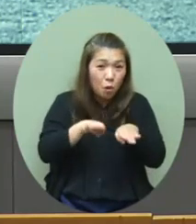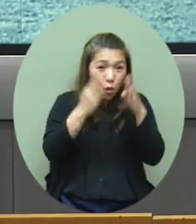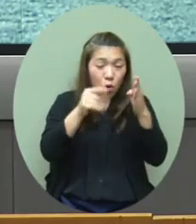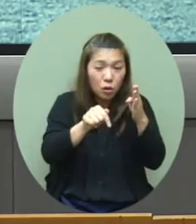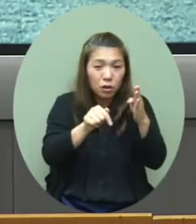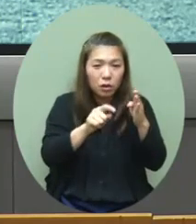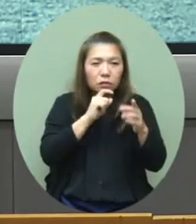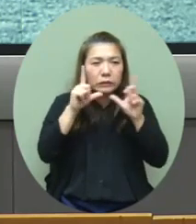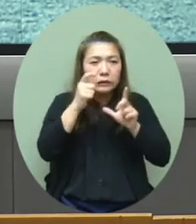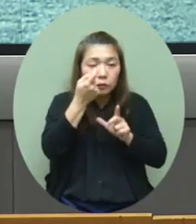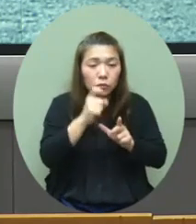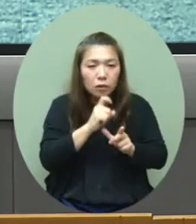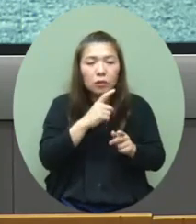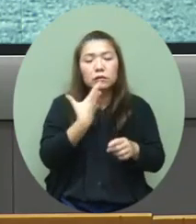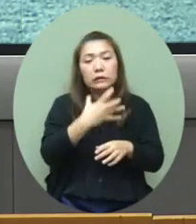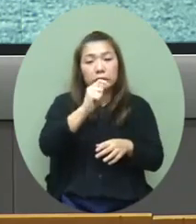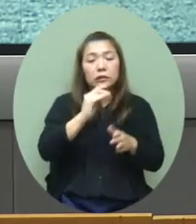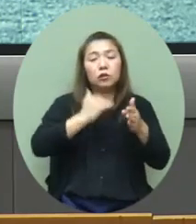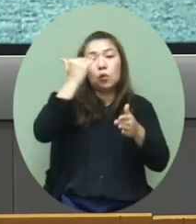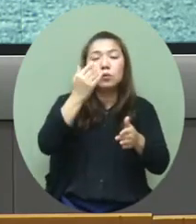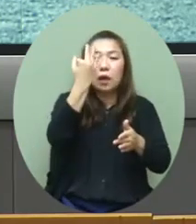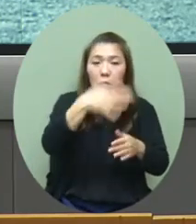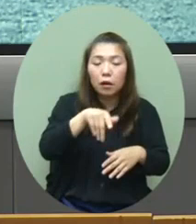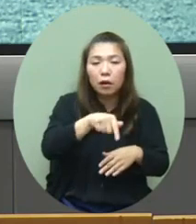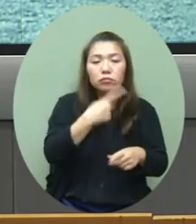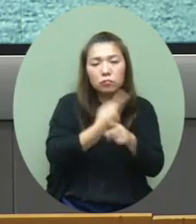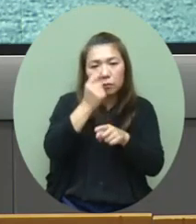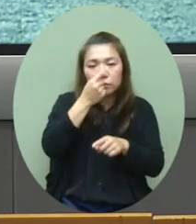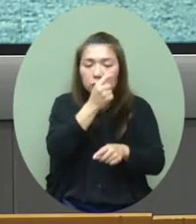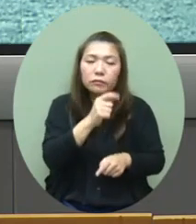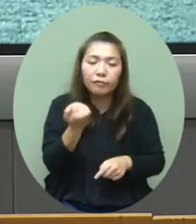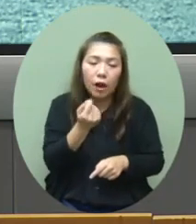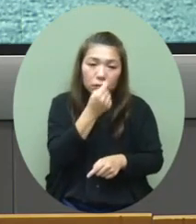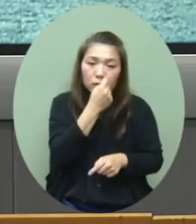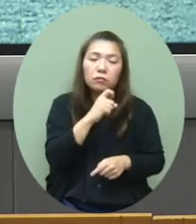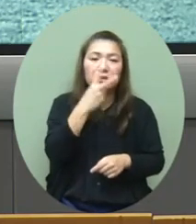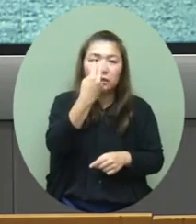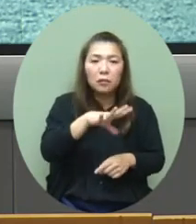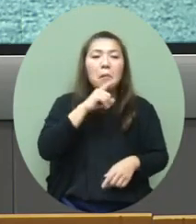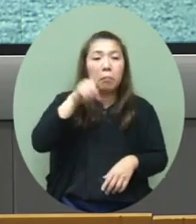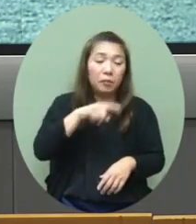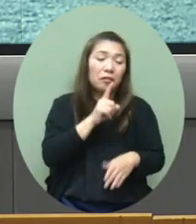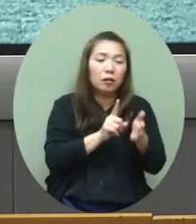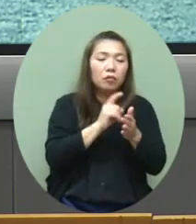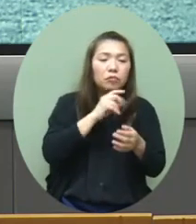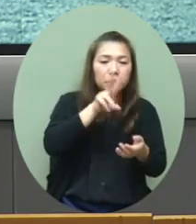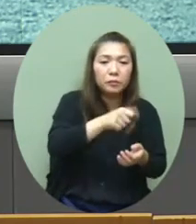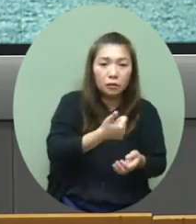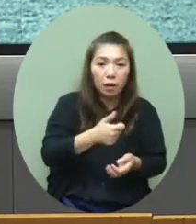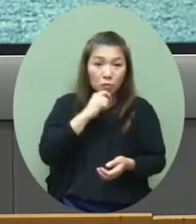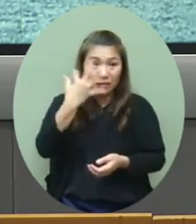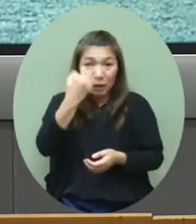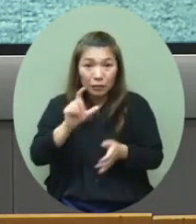起就算你開始有不舒服可能CT很高的三十多快測可能二十多就會測到三十多就未必測到